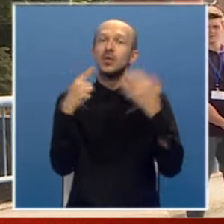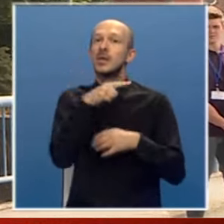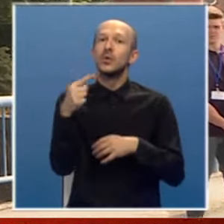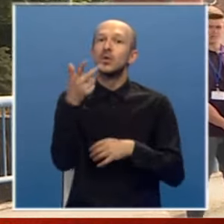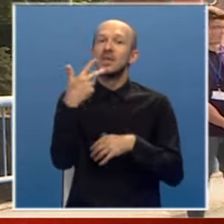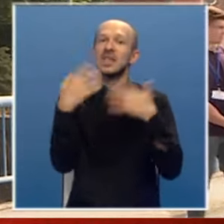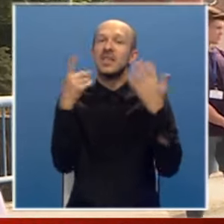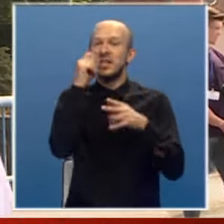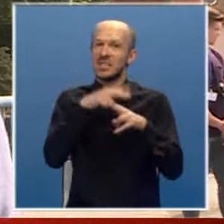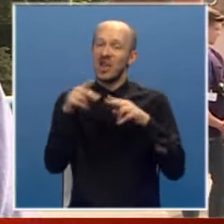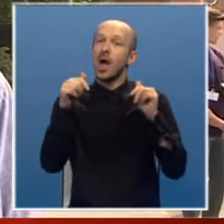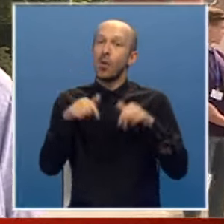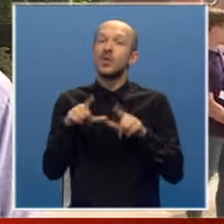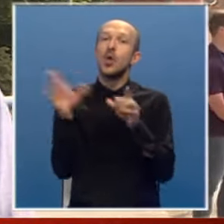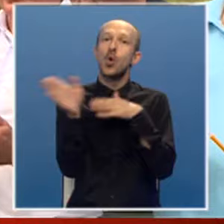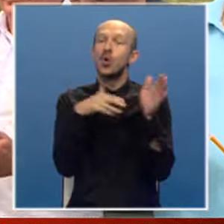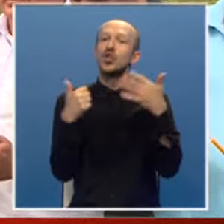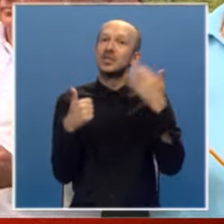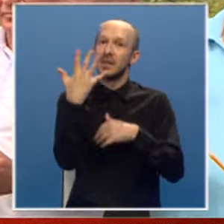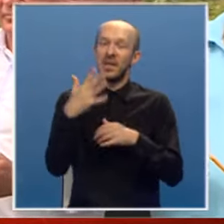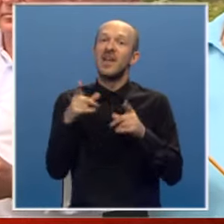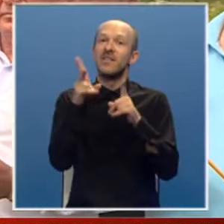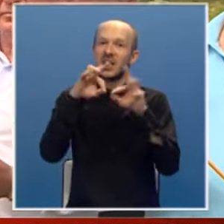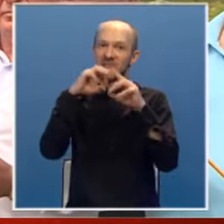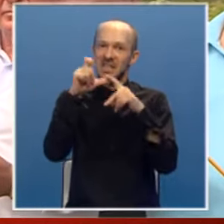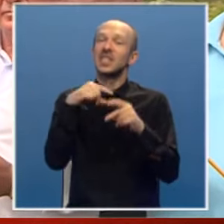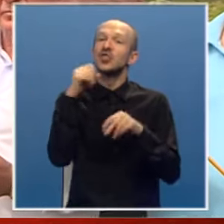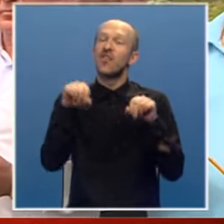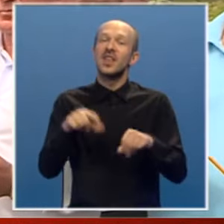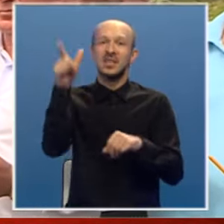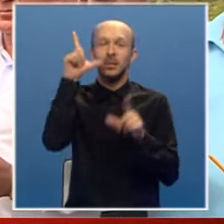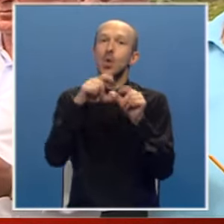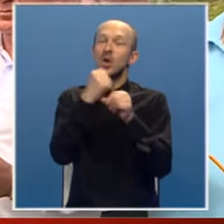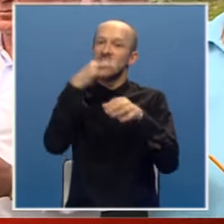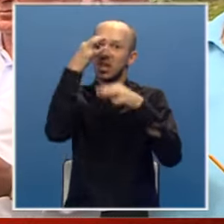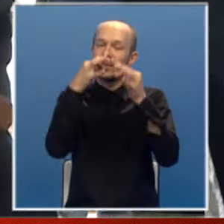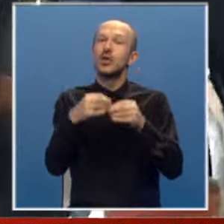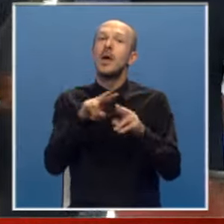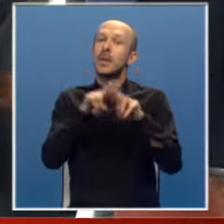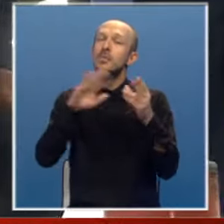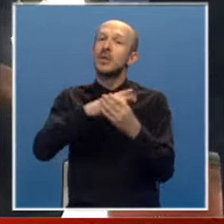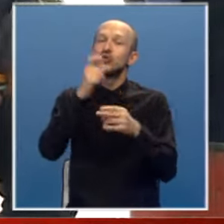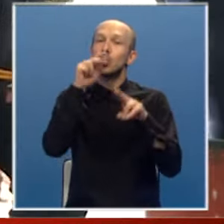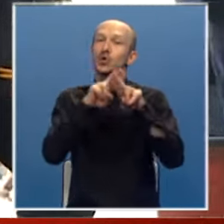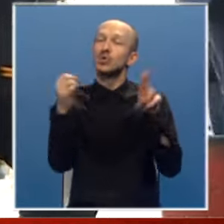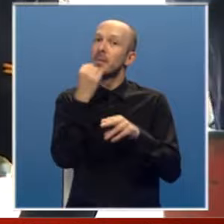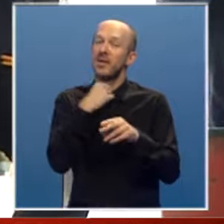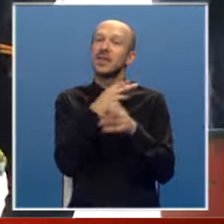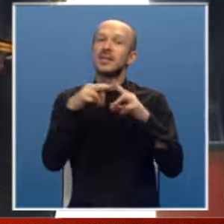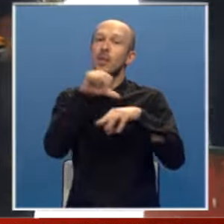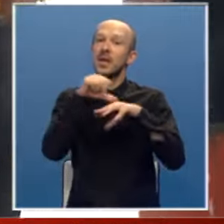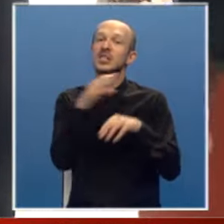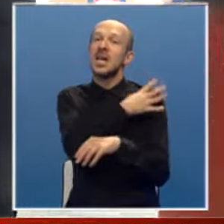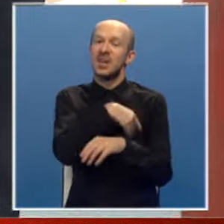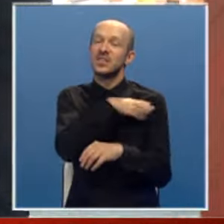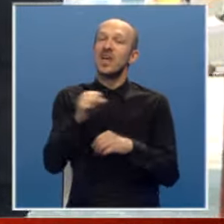39 civila. A ovde je u Oluji 65. Veritas traži da vlada Srbije uradi reviziju presude Međunarodnog suda pravde za operaciju